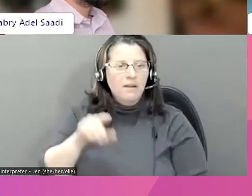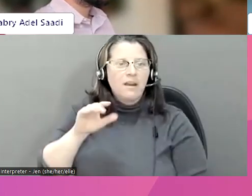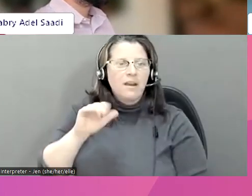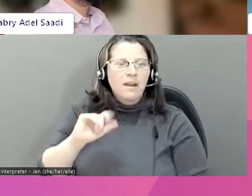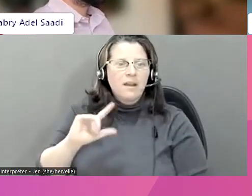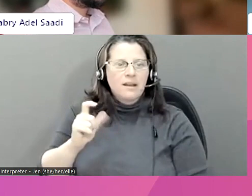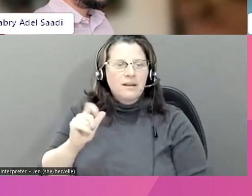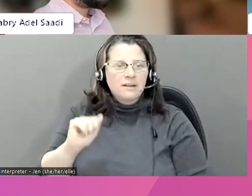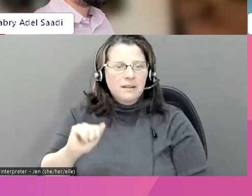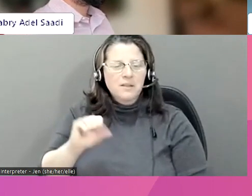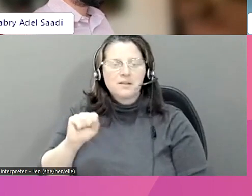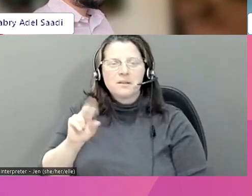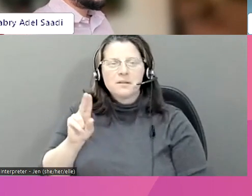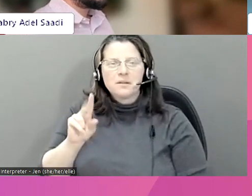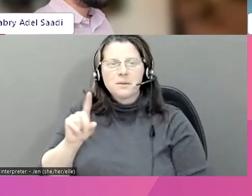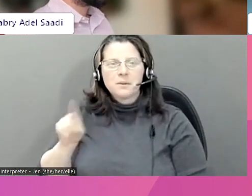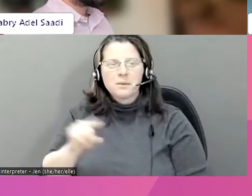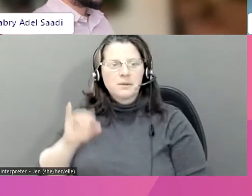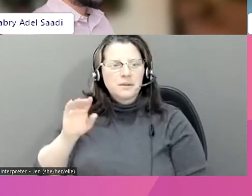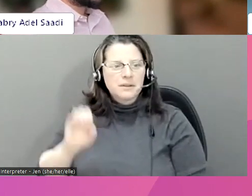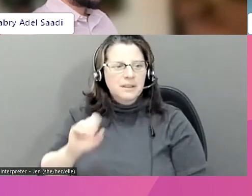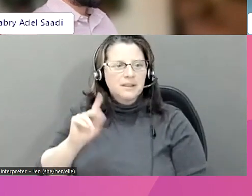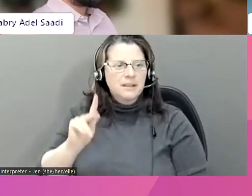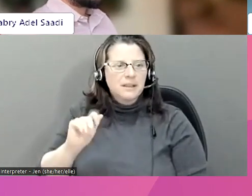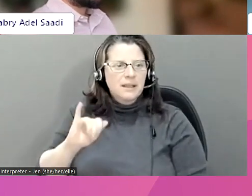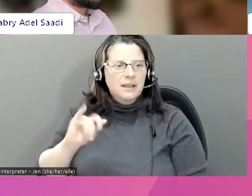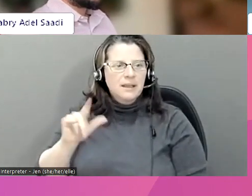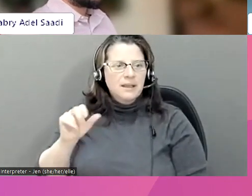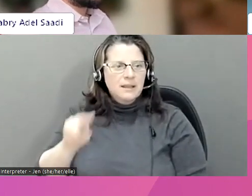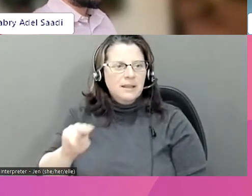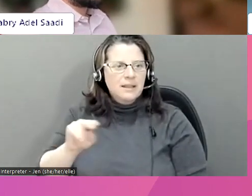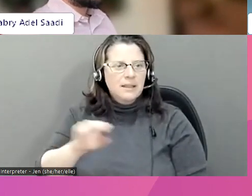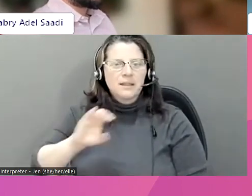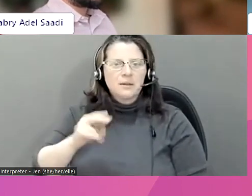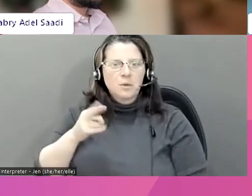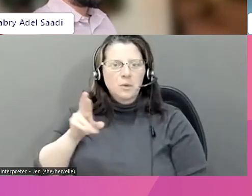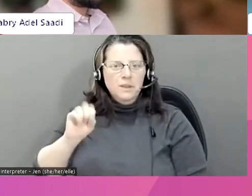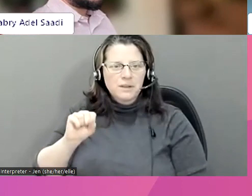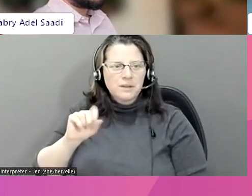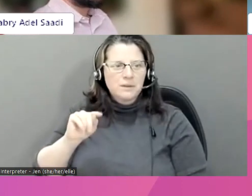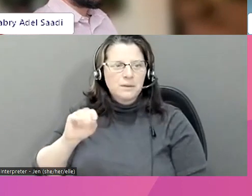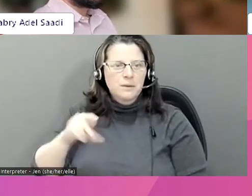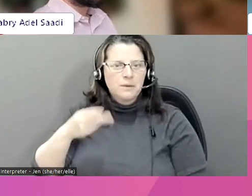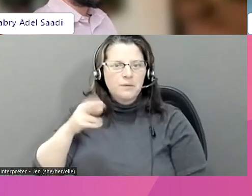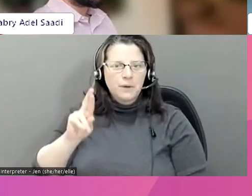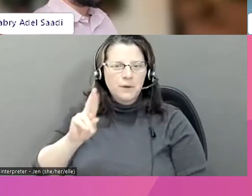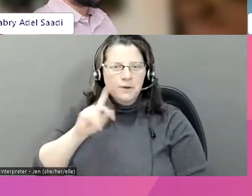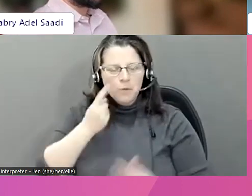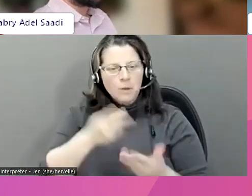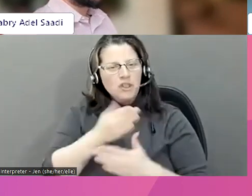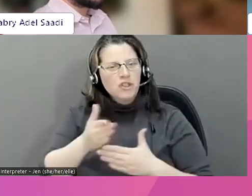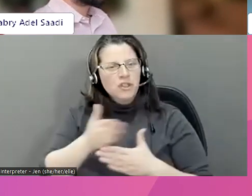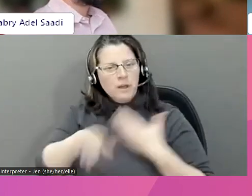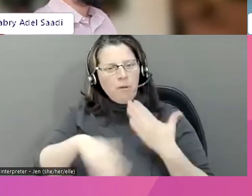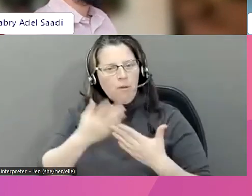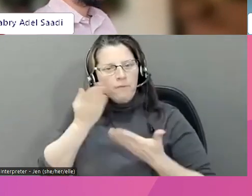Christopher, Kathleen pour votre temps, pour votre expertise, d'avoir partagé vos recherches, vos travaux. Est-ce qu'il la promesse de